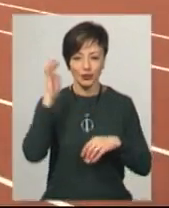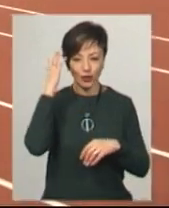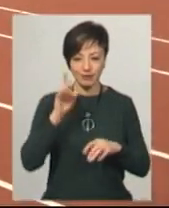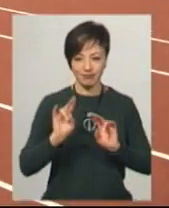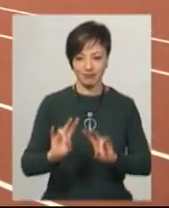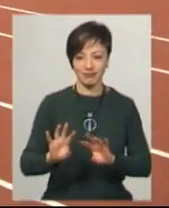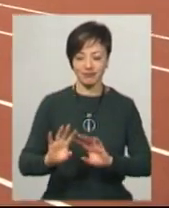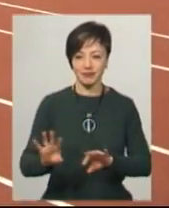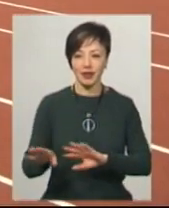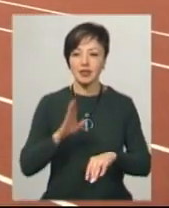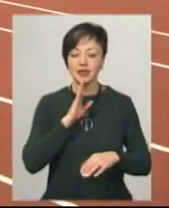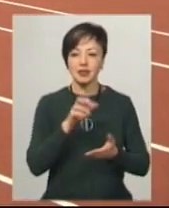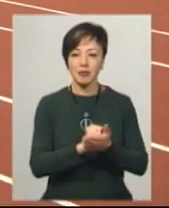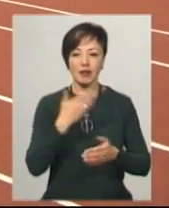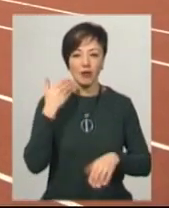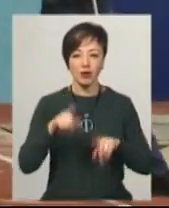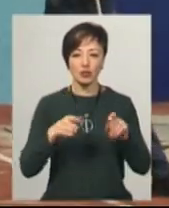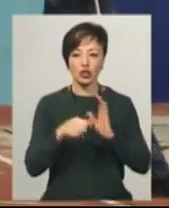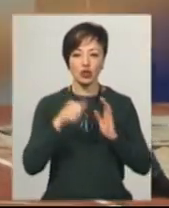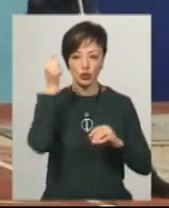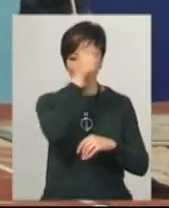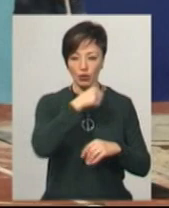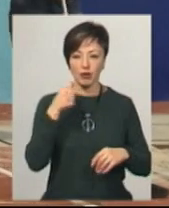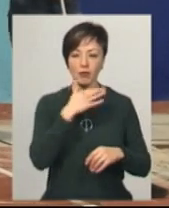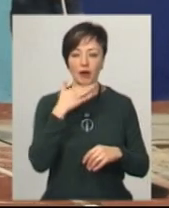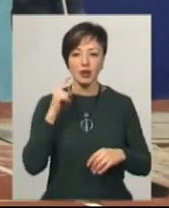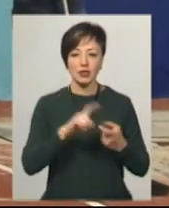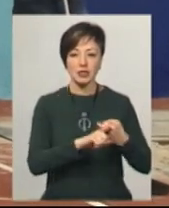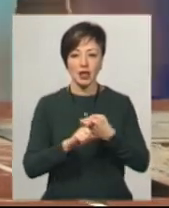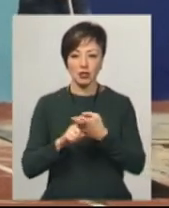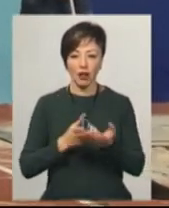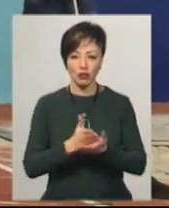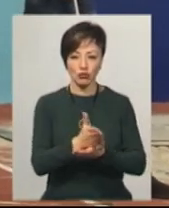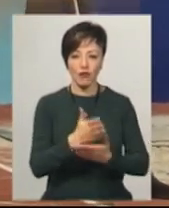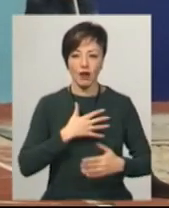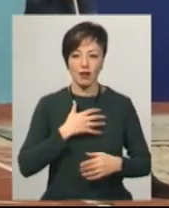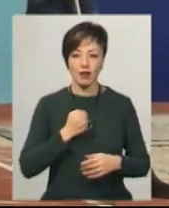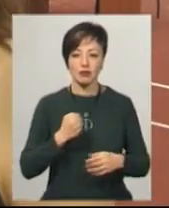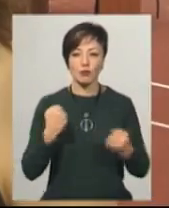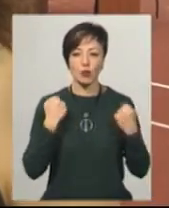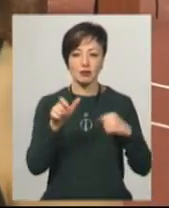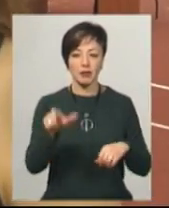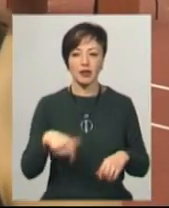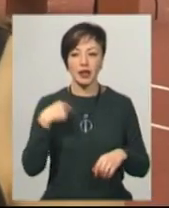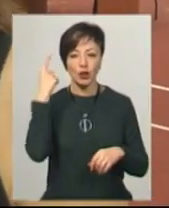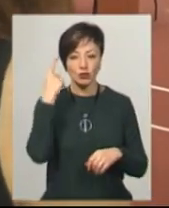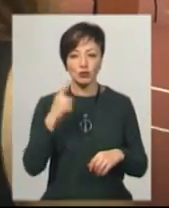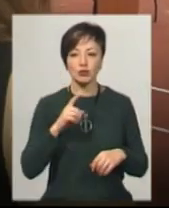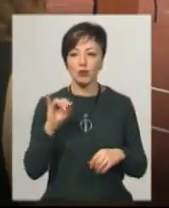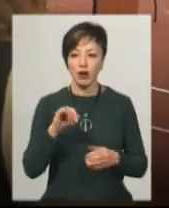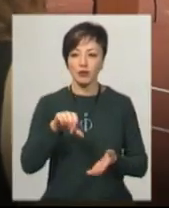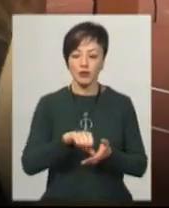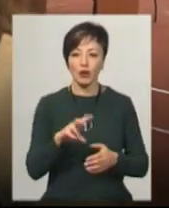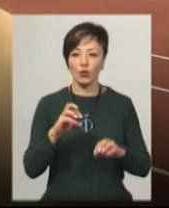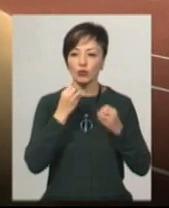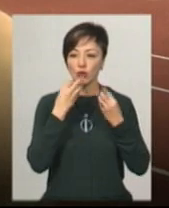Олександра Чернуха займається легкою атлетикою вже шість років. Багато чого залежить від налаштування спортсмена, каже дівчина. Я думала, що погано виступлю, але